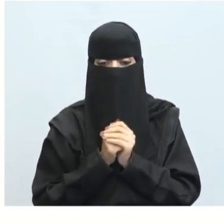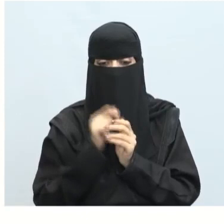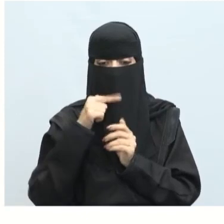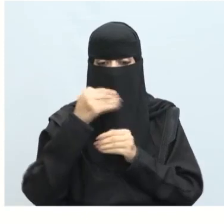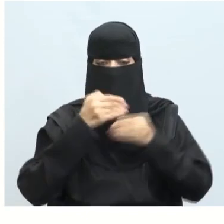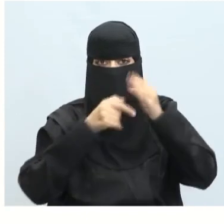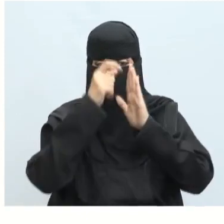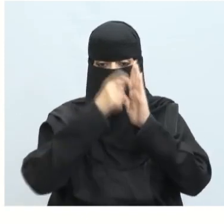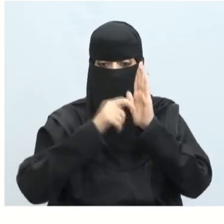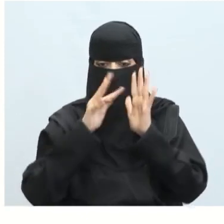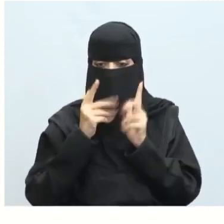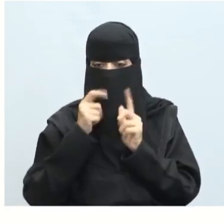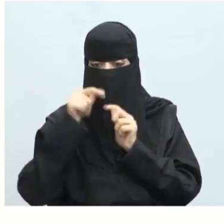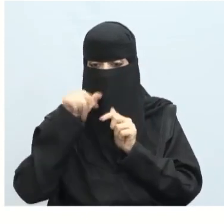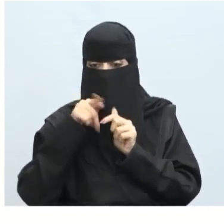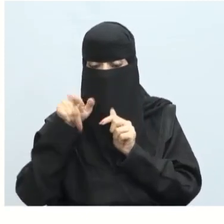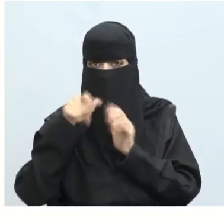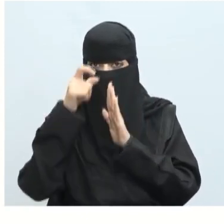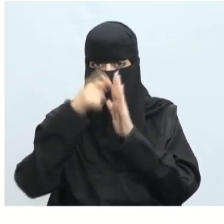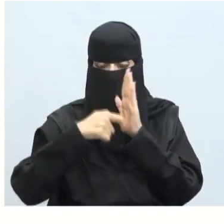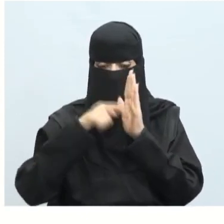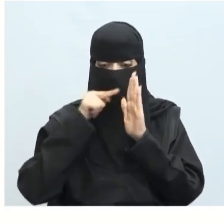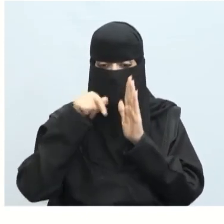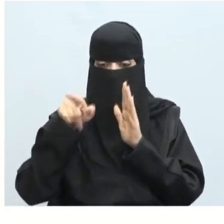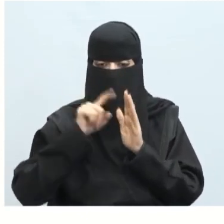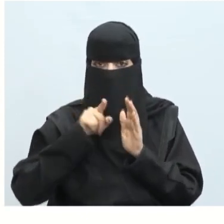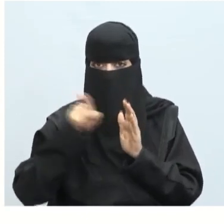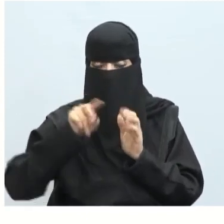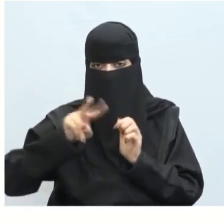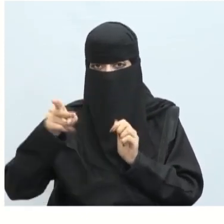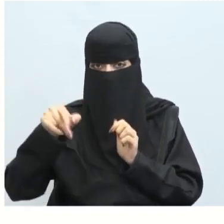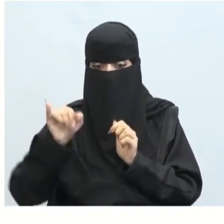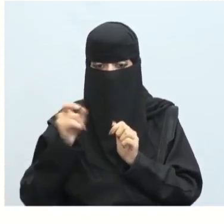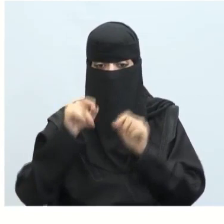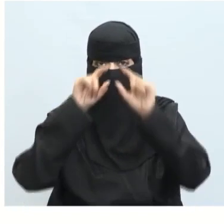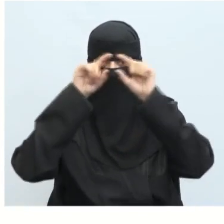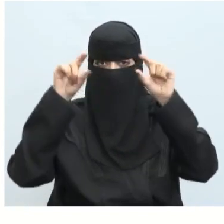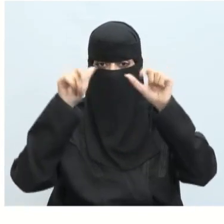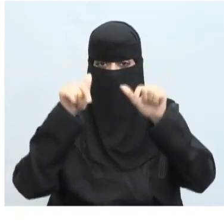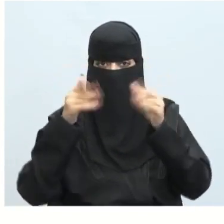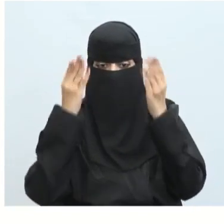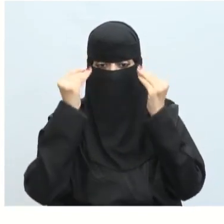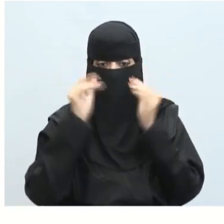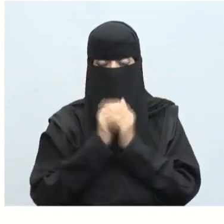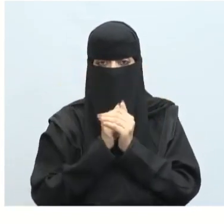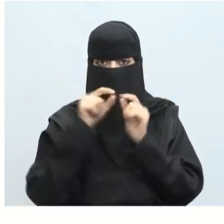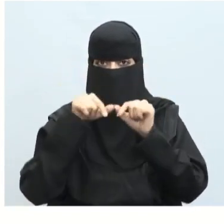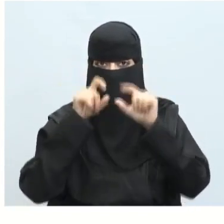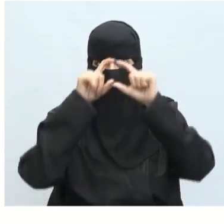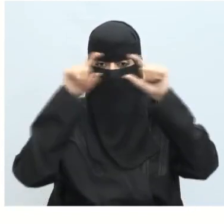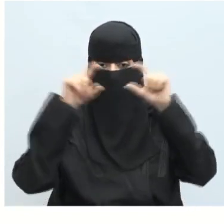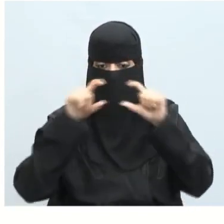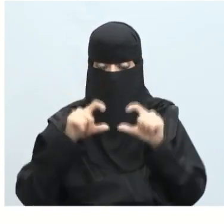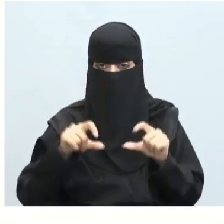في إنشاء القائمة Creating a List القوائم إتفقنا هي نوع من هيكل بيانات إذن القوائم